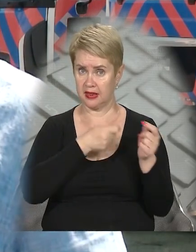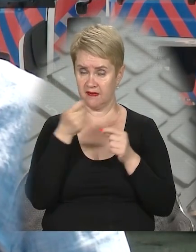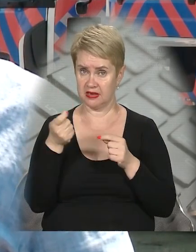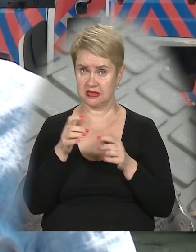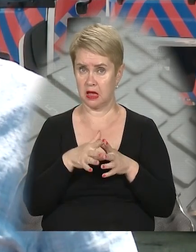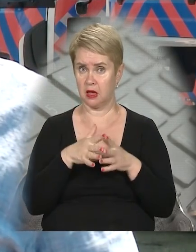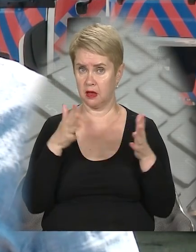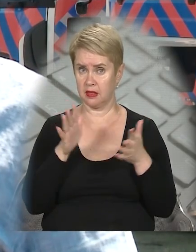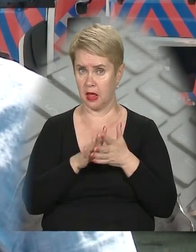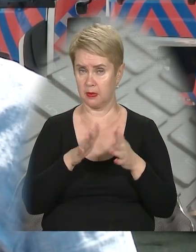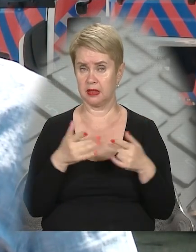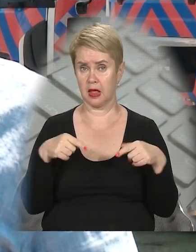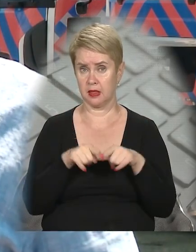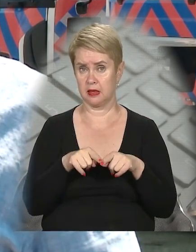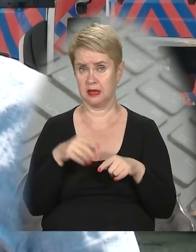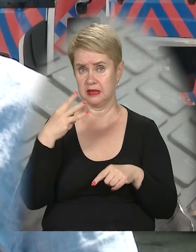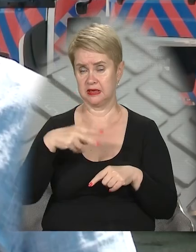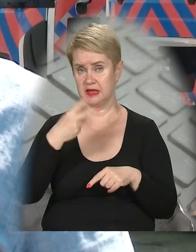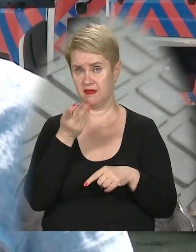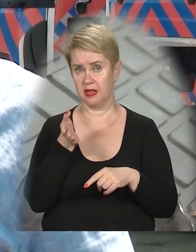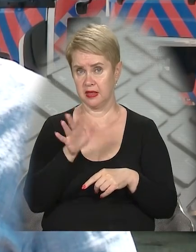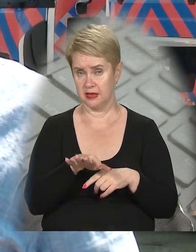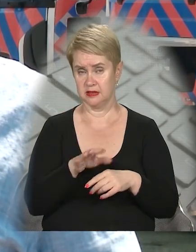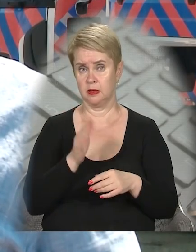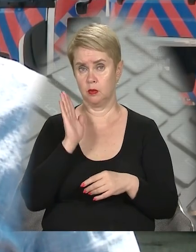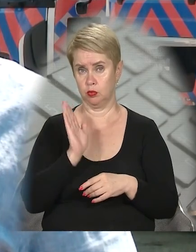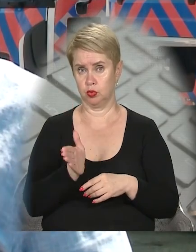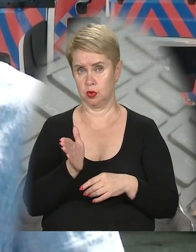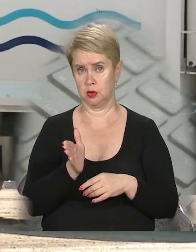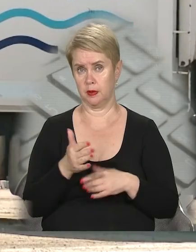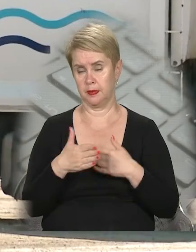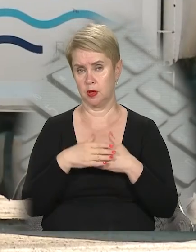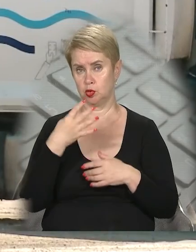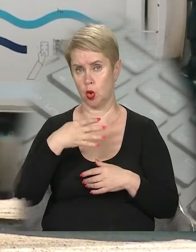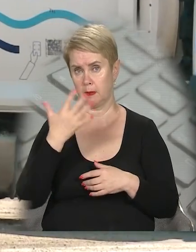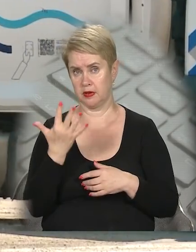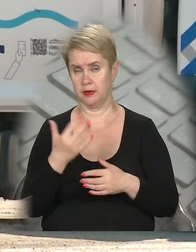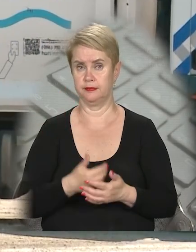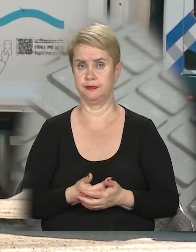негабариту. На цьому моменту це 32 єдиниці, але буде в преділах 45.